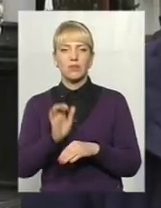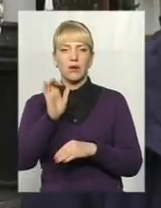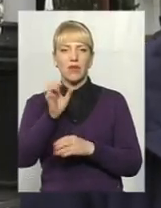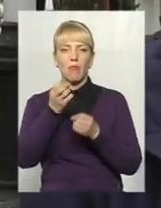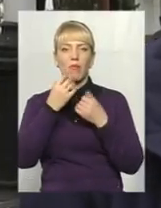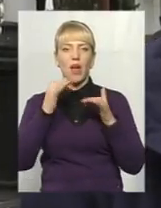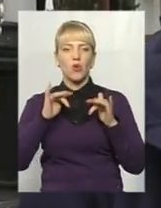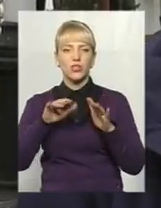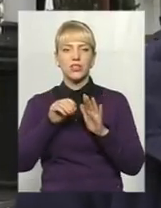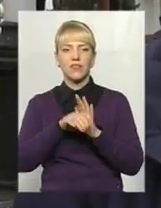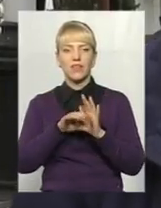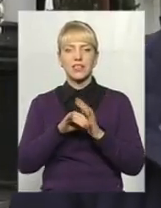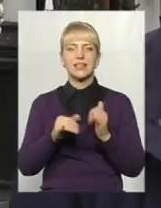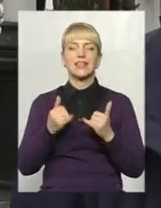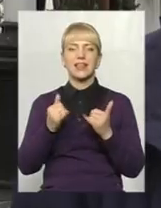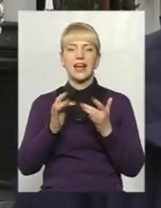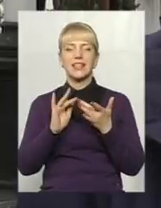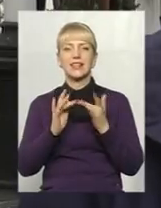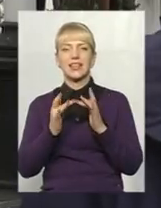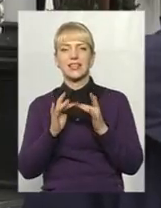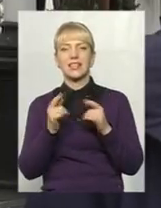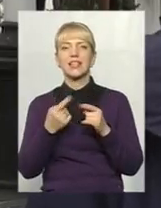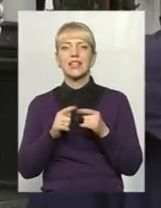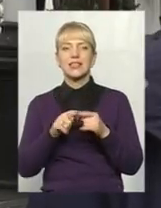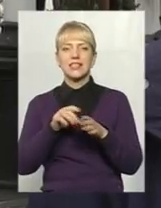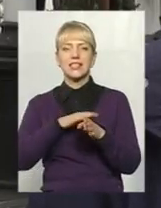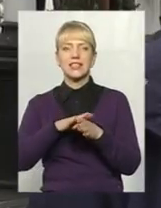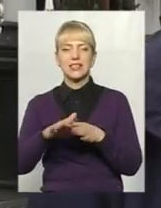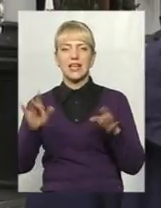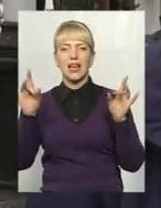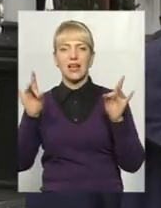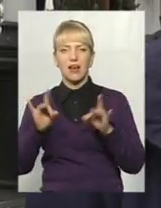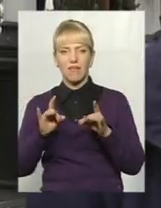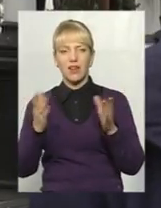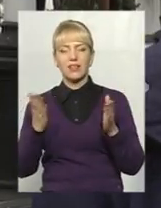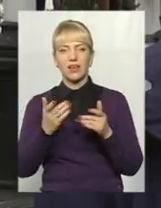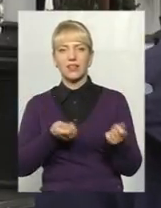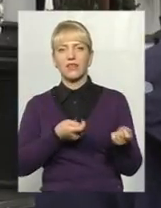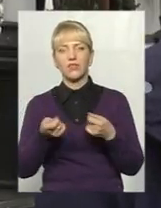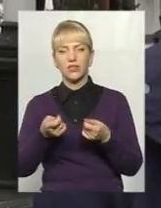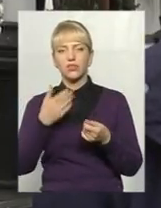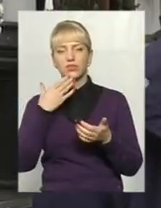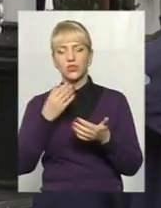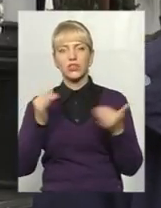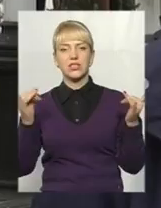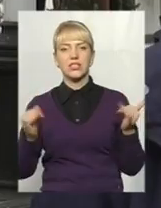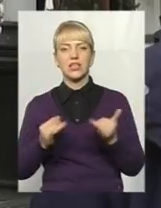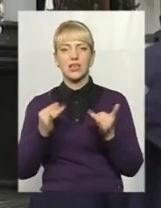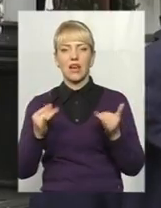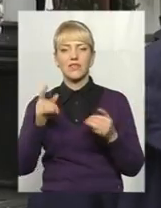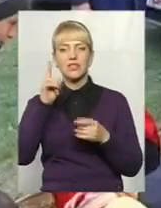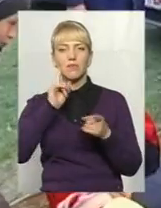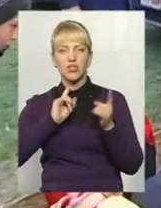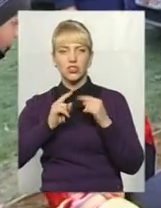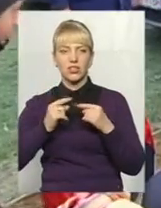внески для інтернатів. Це цілі кафе, які вивезуть свої якісь цікаві такі смачні